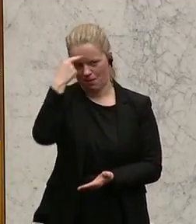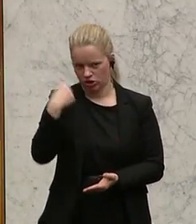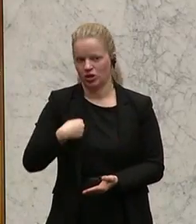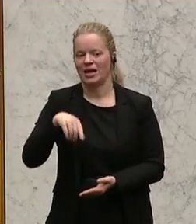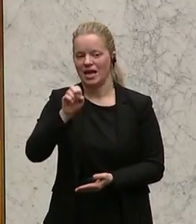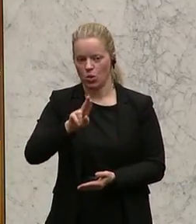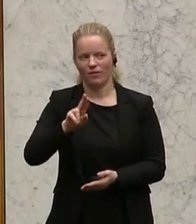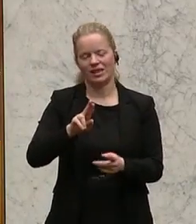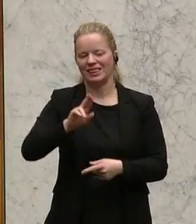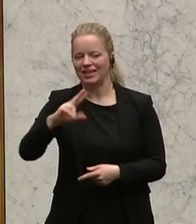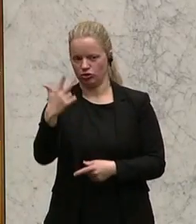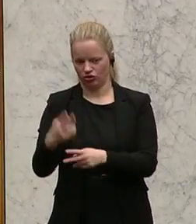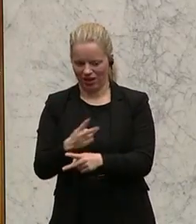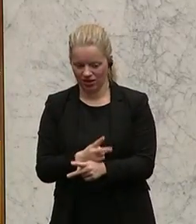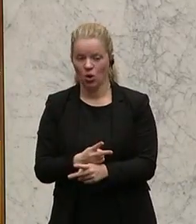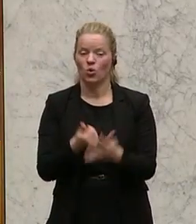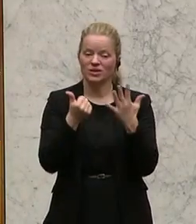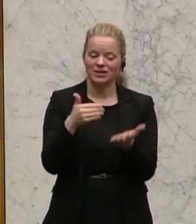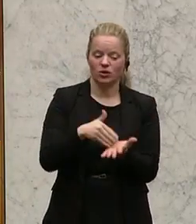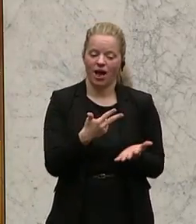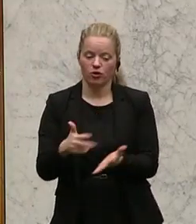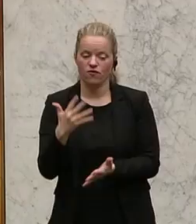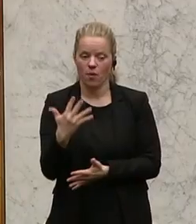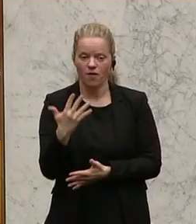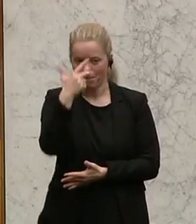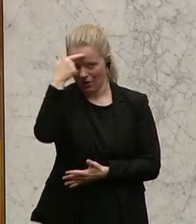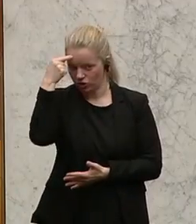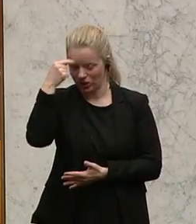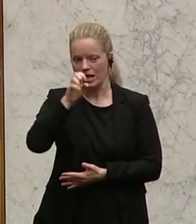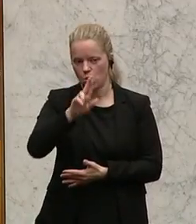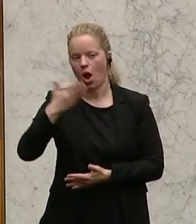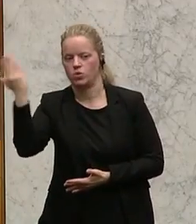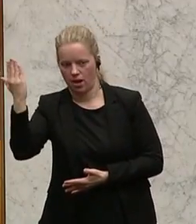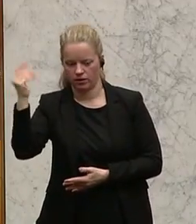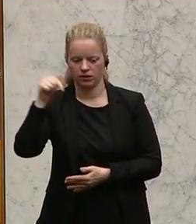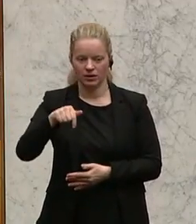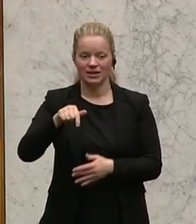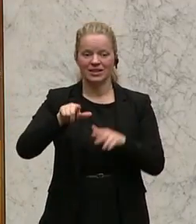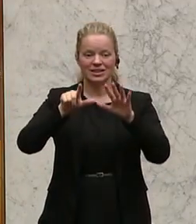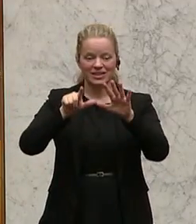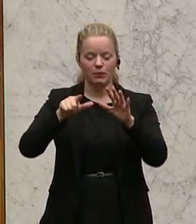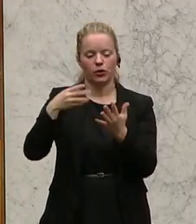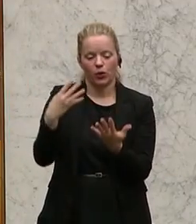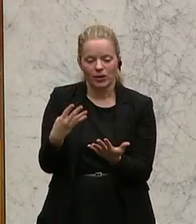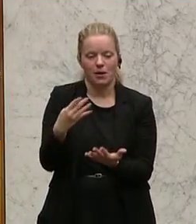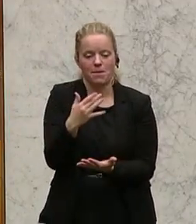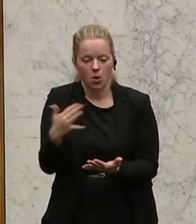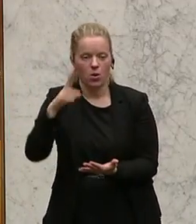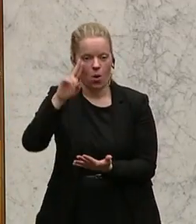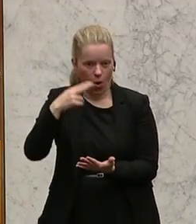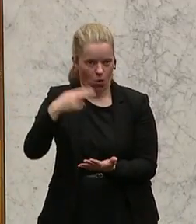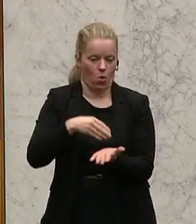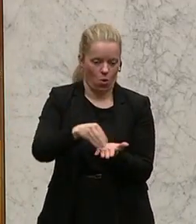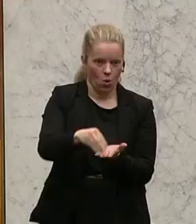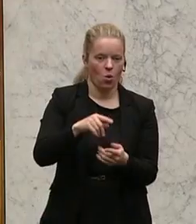EU-Drittstaaten und 6.805 Menschen aus dem EU-Ausland. Dafür wurden 97 Millionen Euro aufgewendet und 35